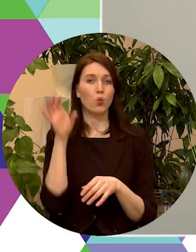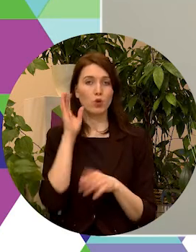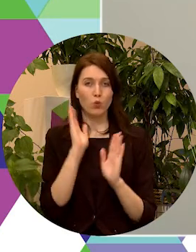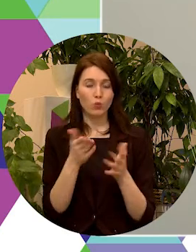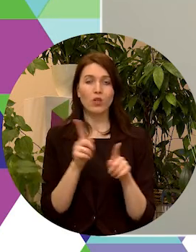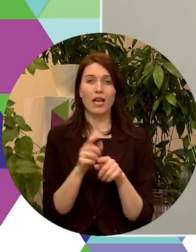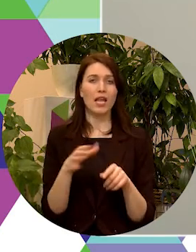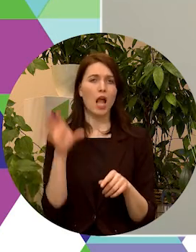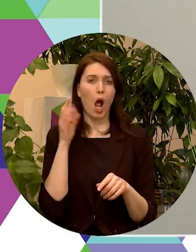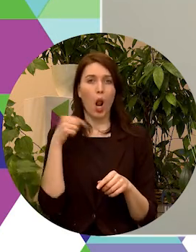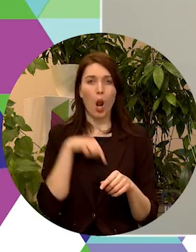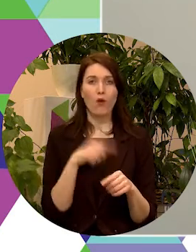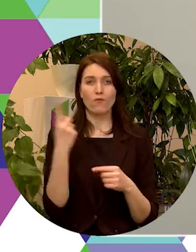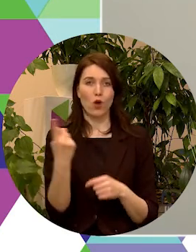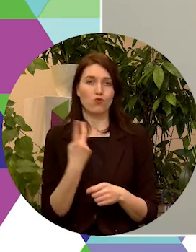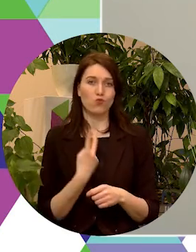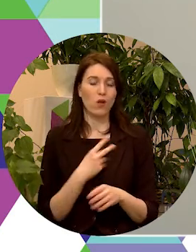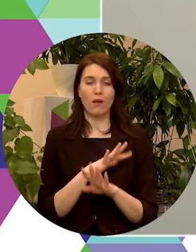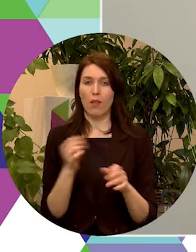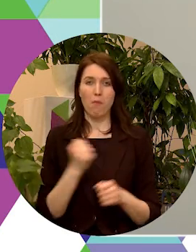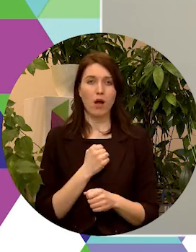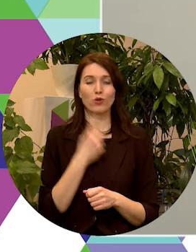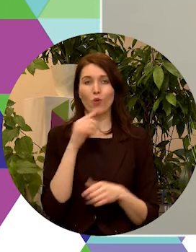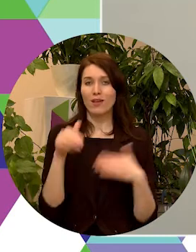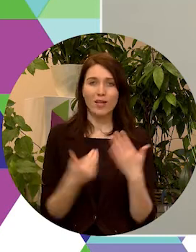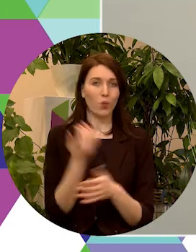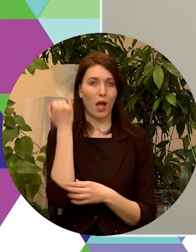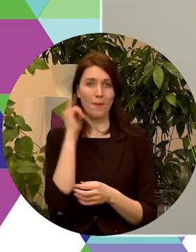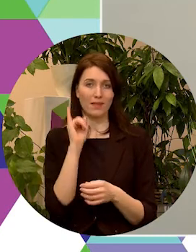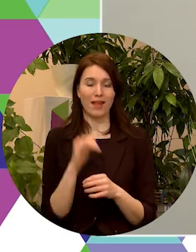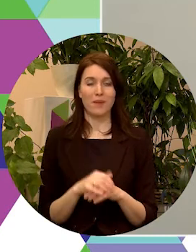ieklausīsimies viens otrā un nebaidīsimies no jaunām idejām.